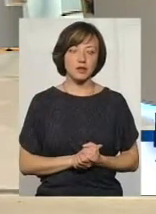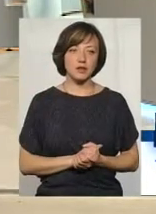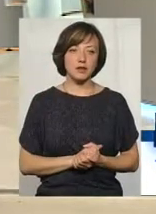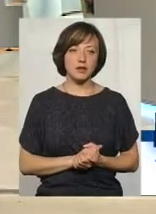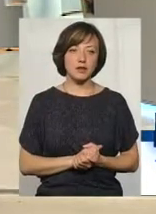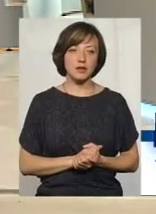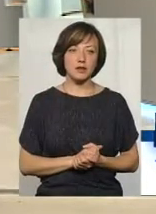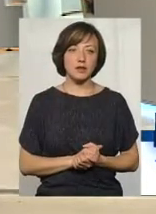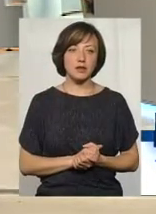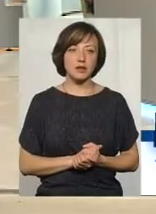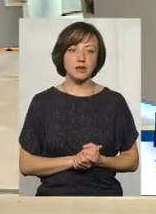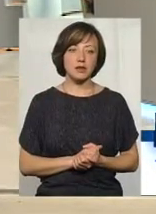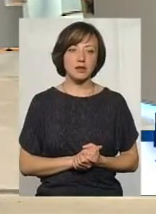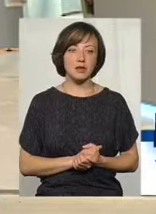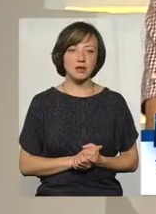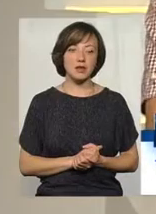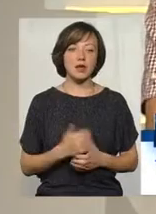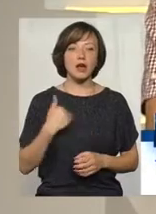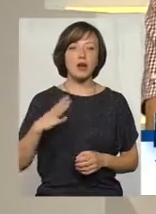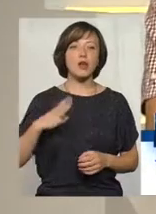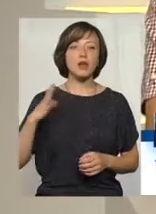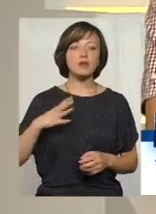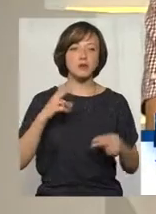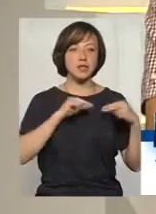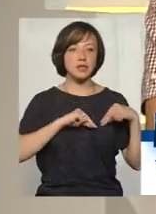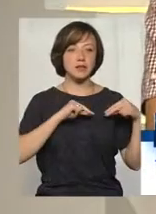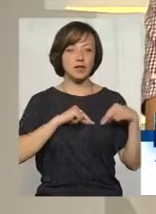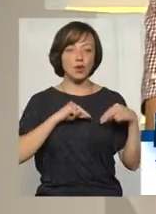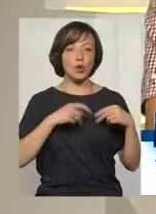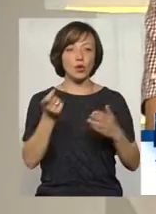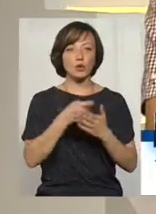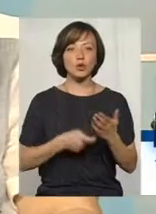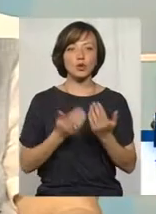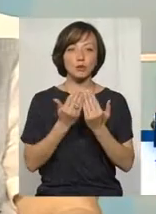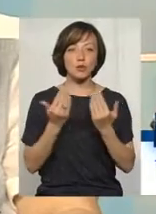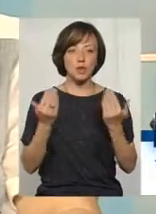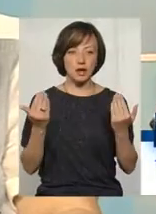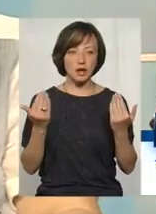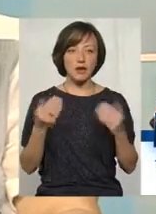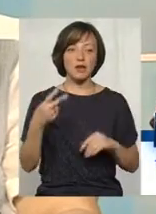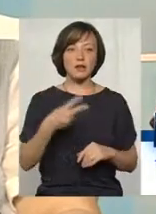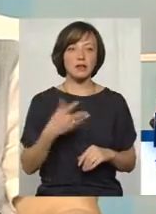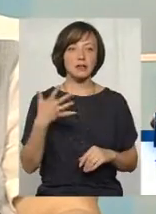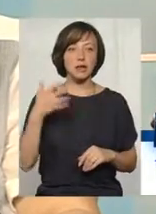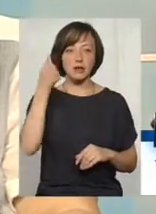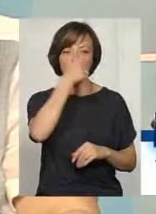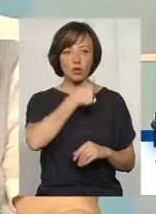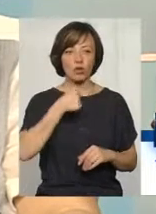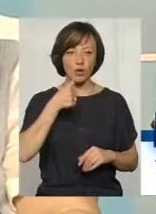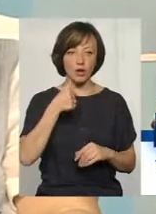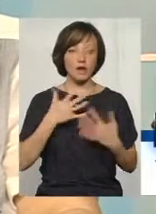Алло? Алло? колишній працівник художнього музею. 25 років